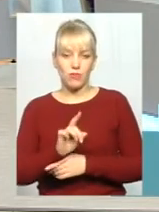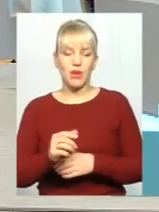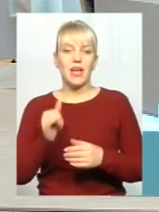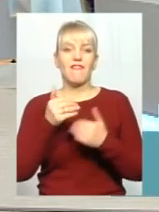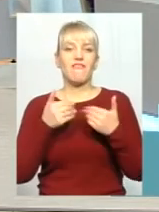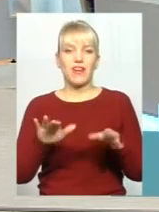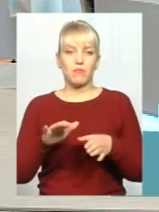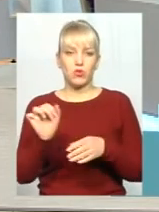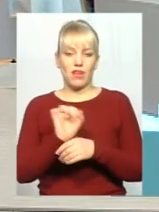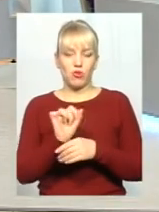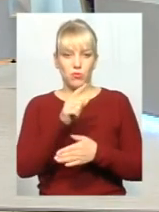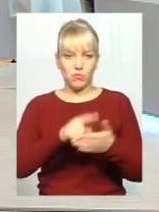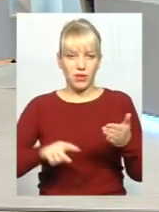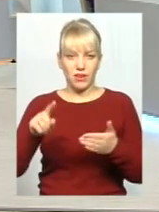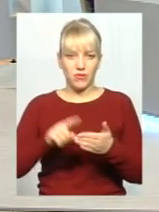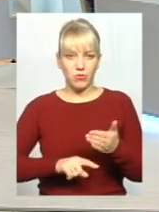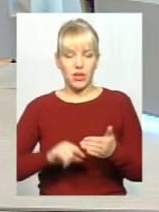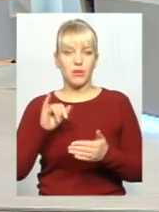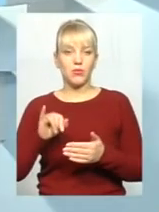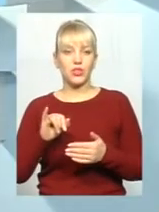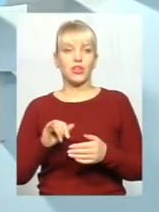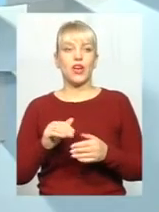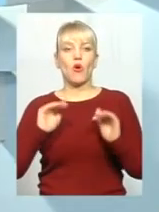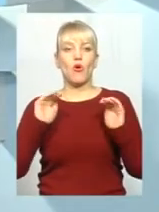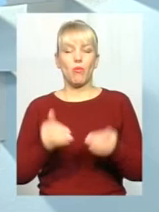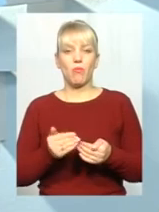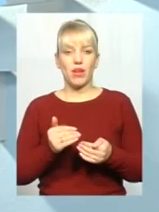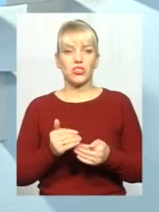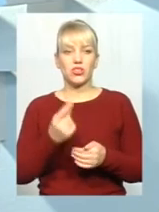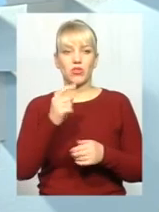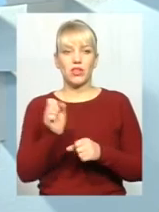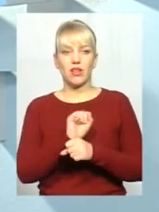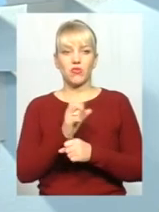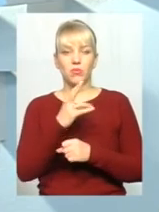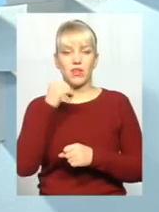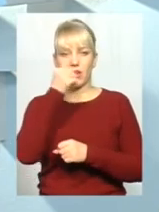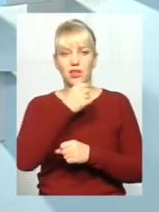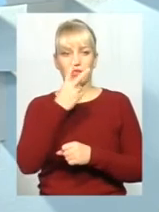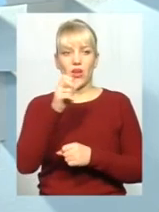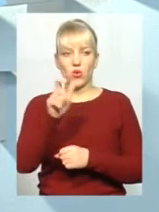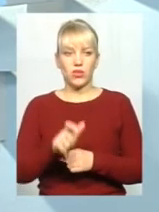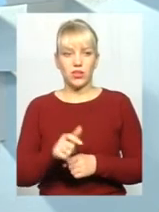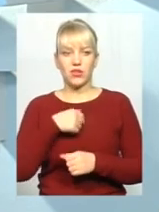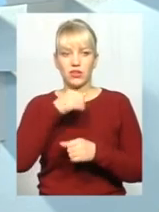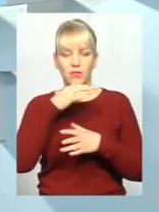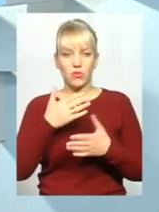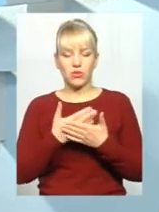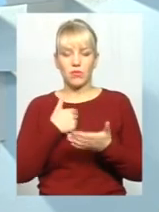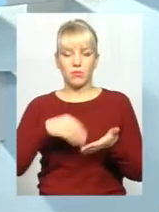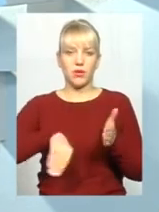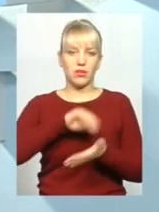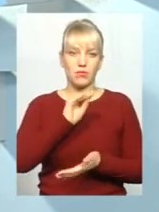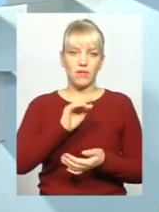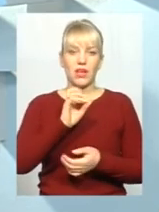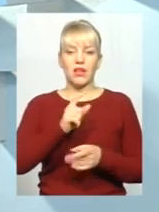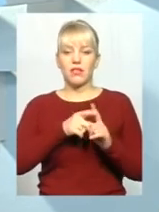останні, якщо не помиляюся, ми обмеження один автомобіль на рік на людину, тому що ти не можеш, ти його придбавити, і його